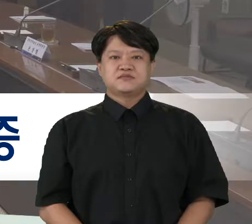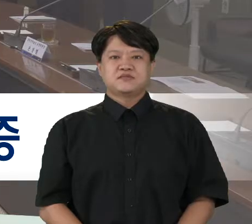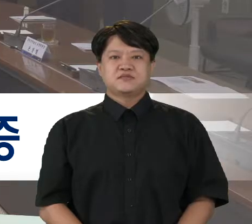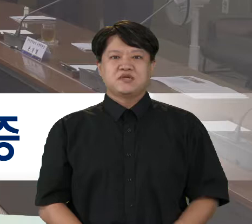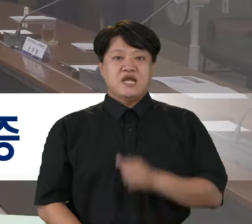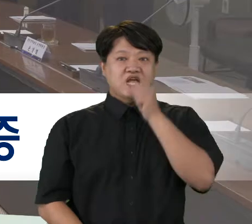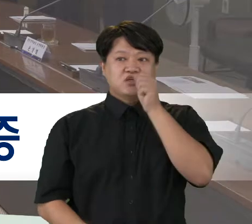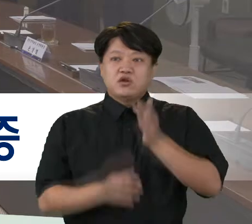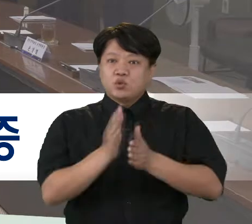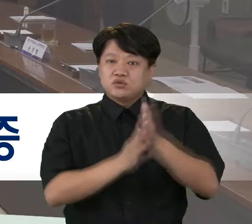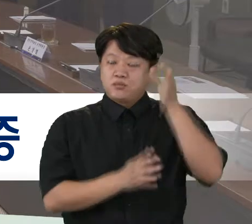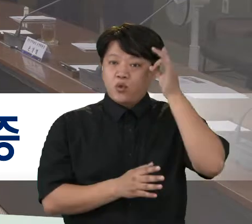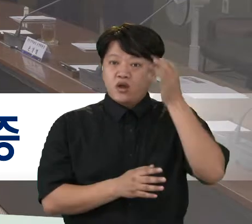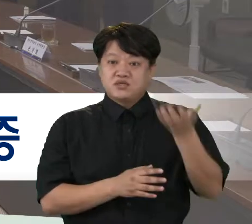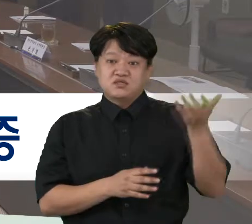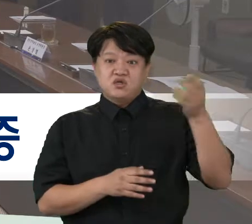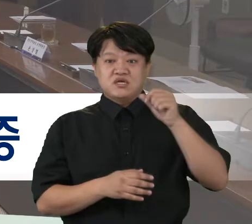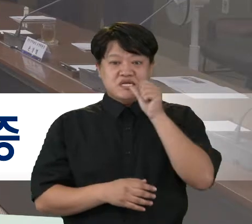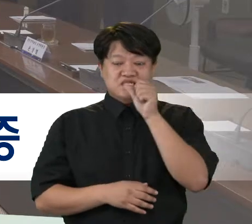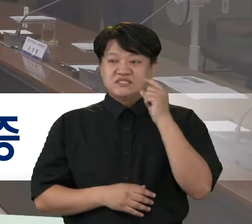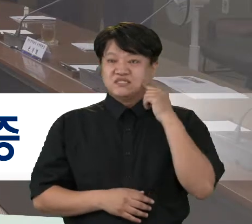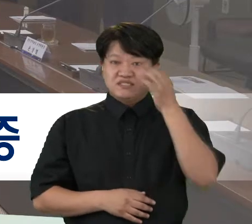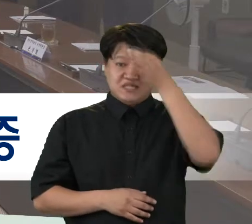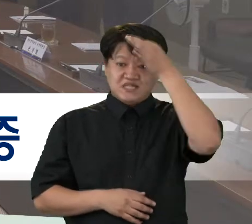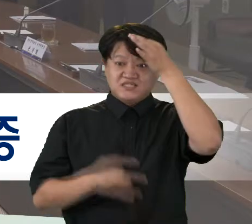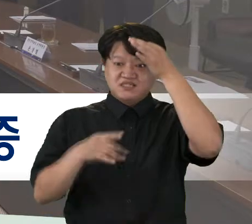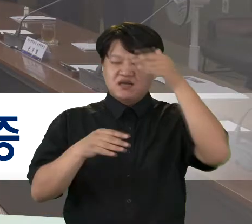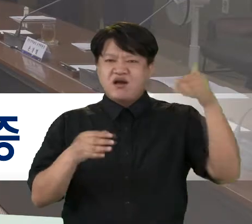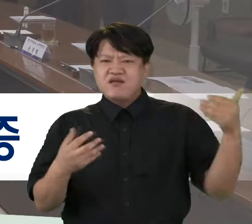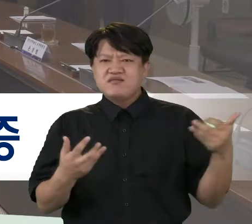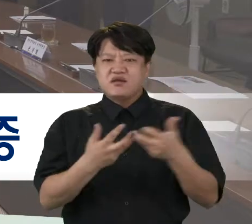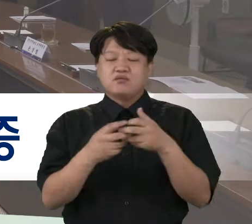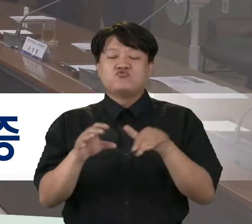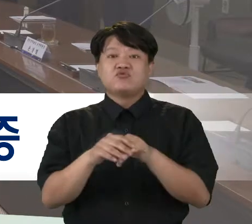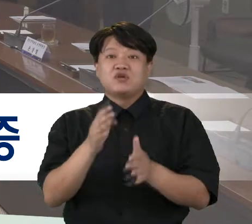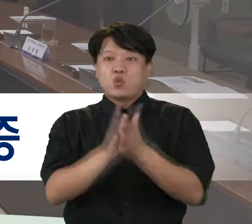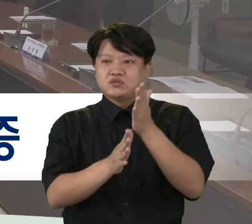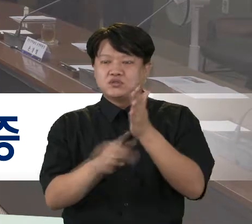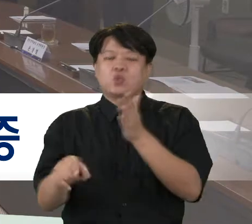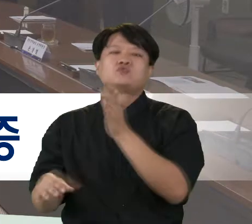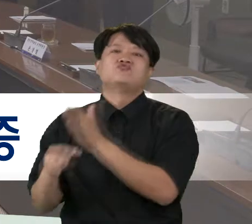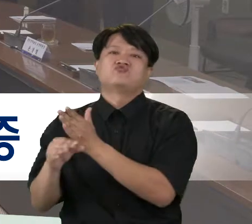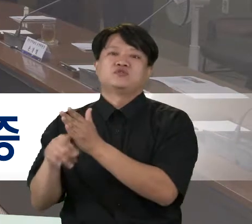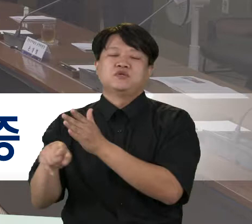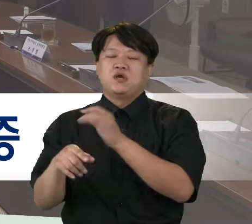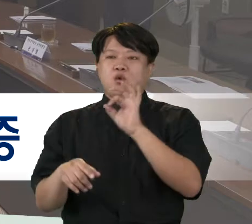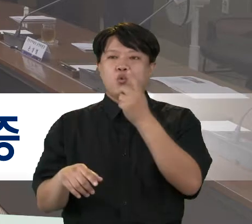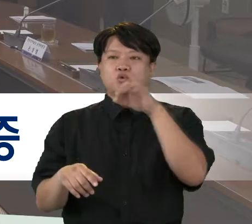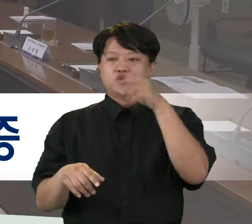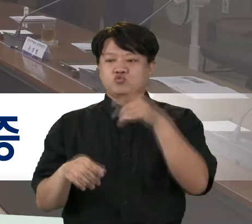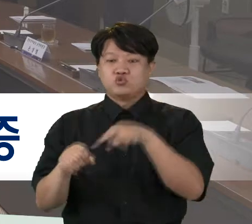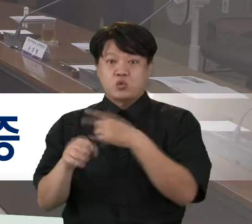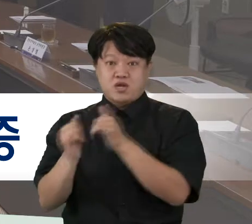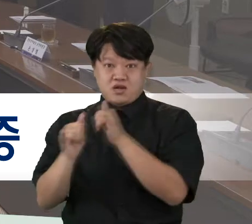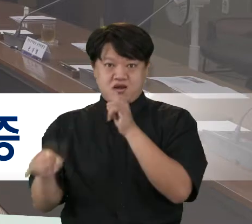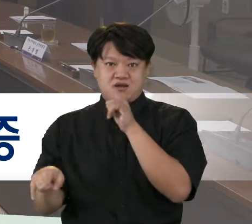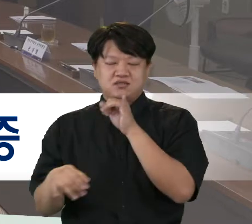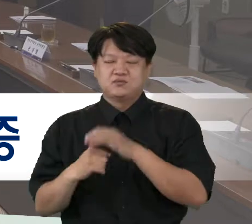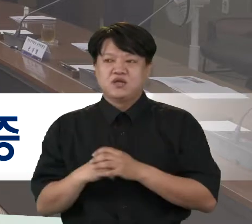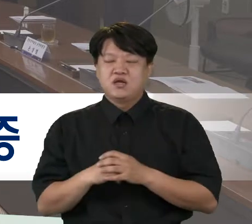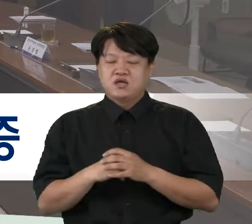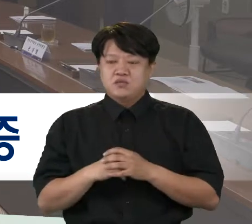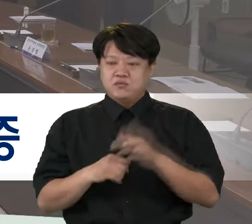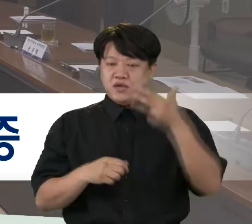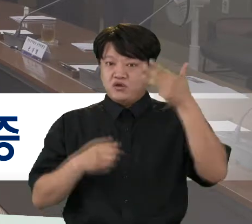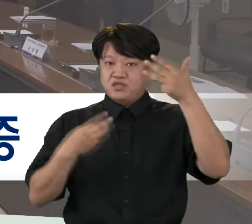철의 도시 포항에서 스틸아트가 가득한 문화도시 포항으로 이 중심에는 고 오종욱 조각가가 있습니다. 3일 포항시는